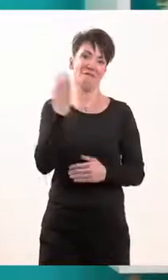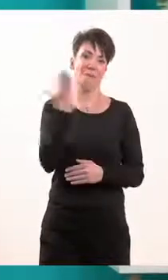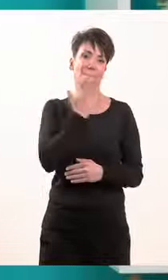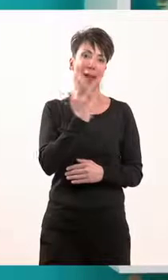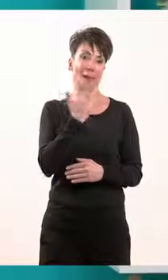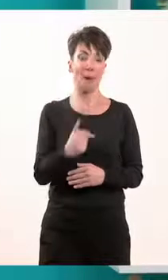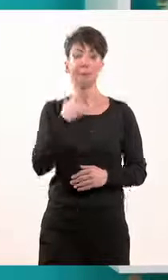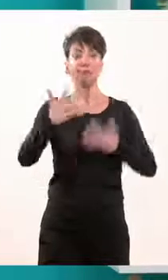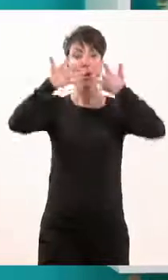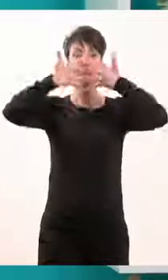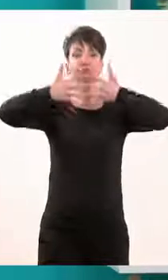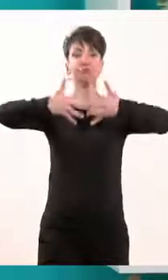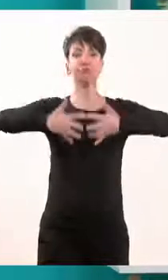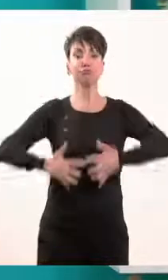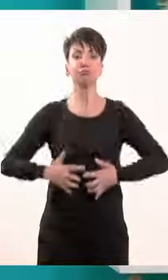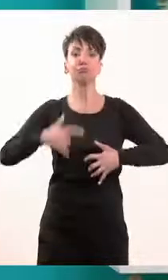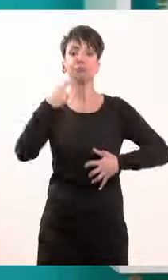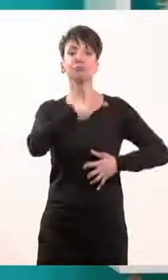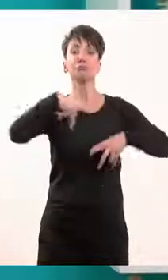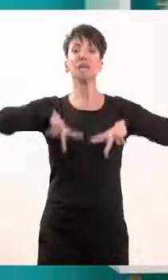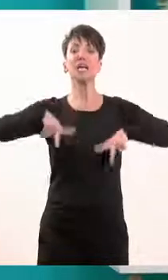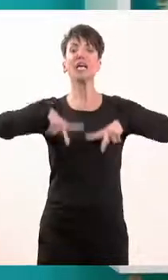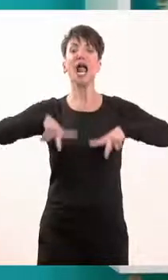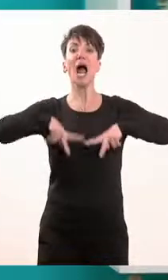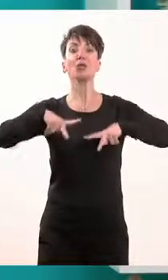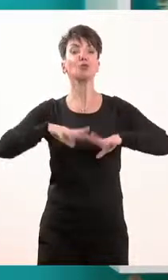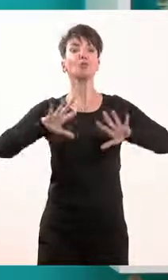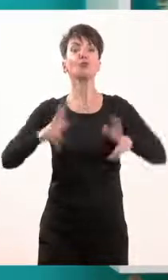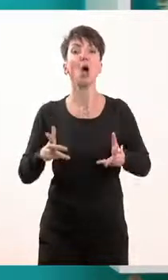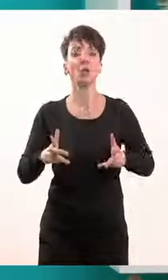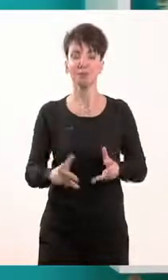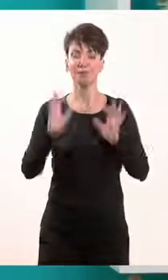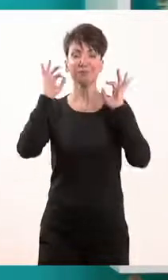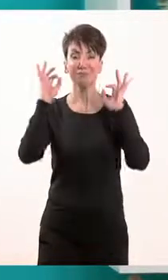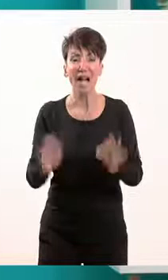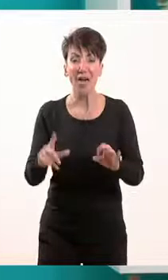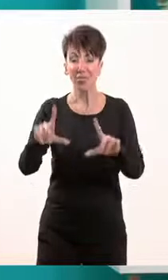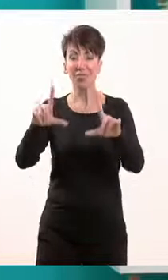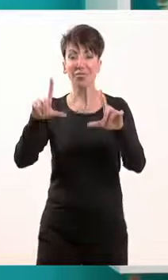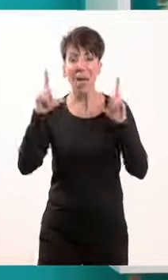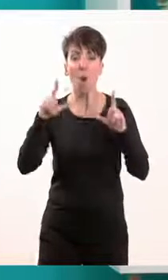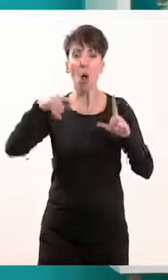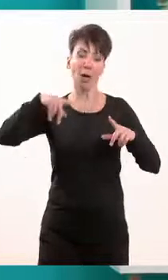κρατικής εξουσίας αρχικά. Σε κάθε, παιδιά, δημοκρατικό πολίτευμα, η κυβέρνηση